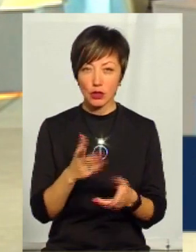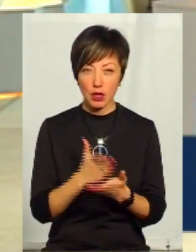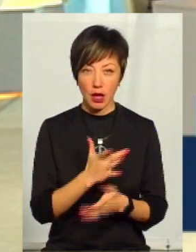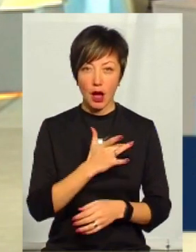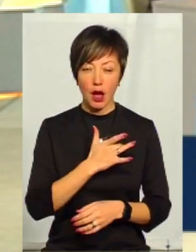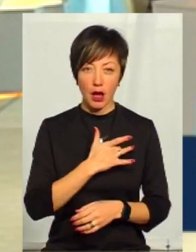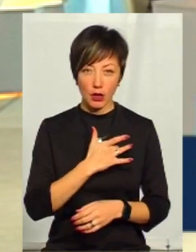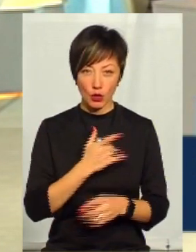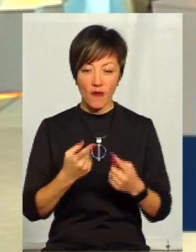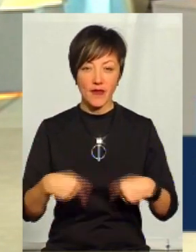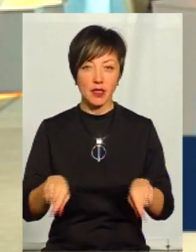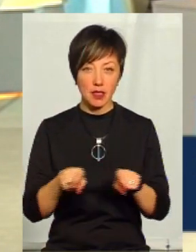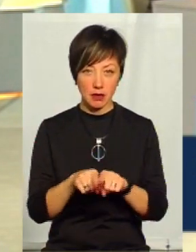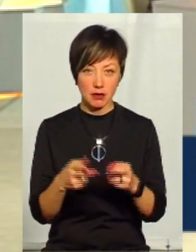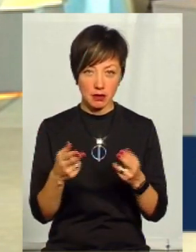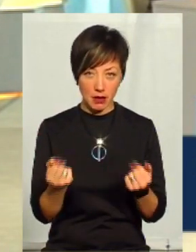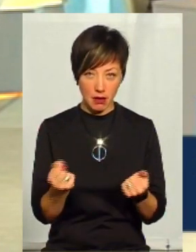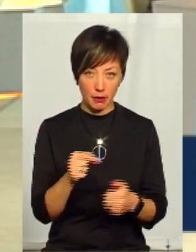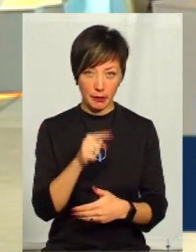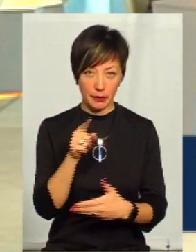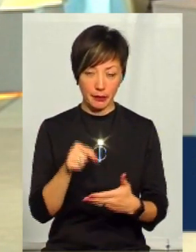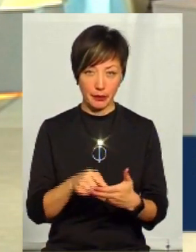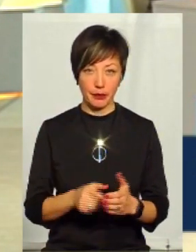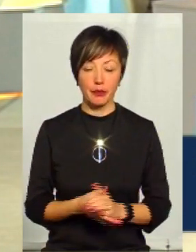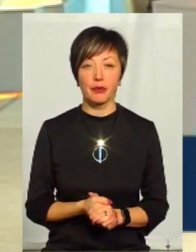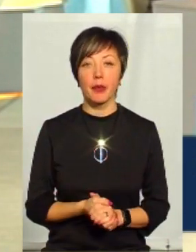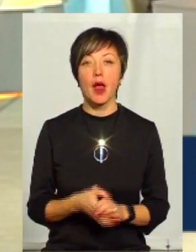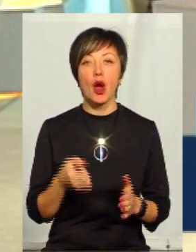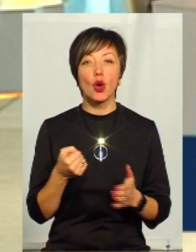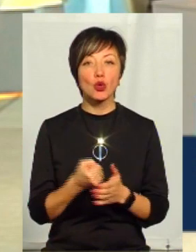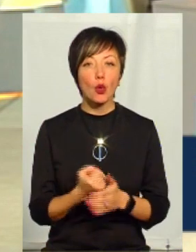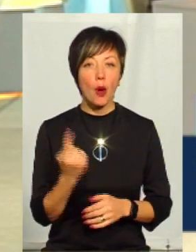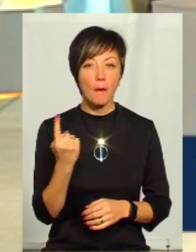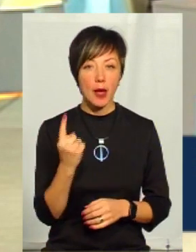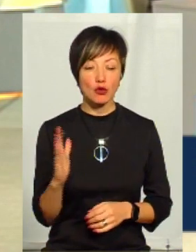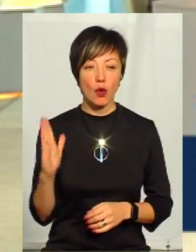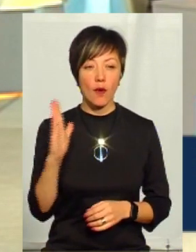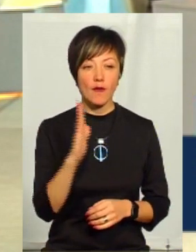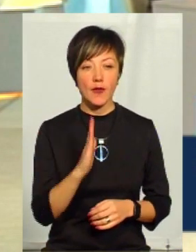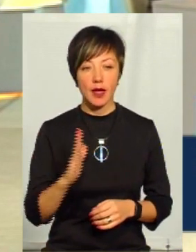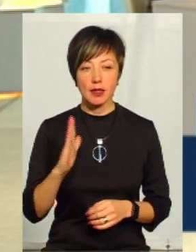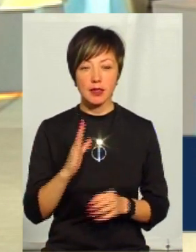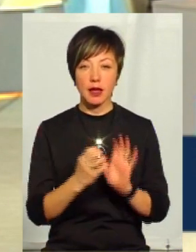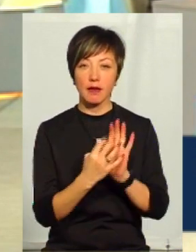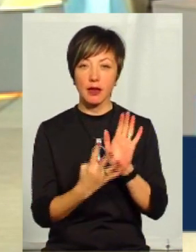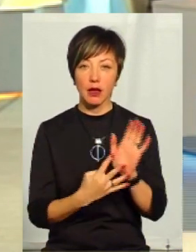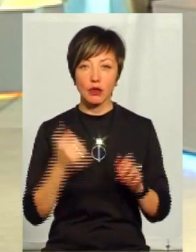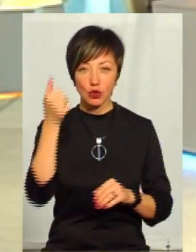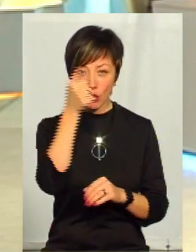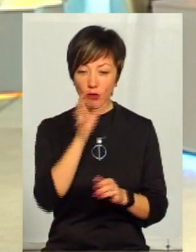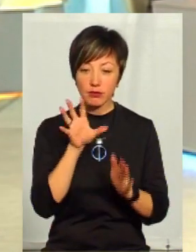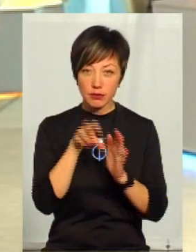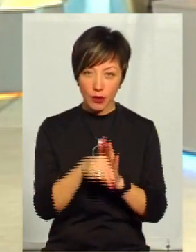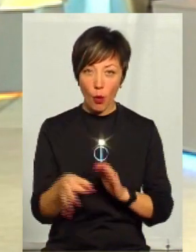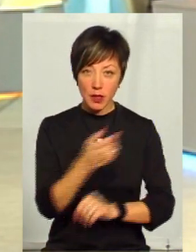кардіологічне відділення, так? До 1 вересня 2019 року в структурі